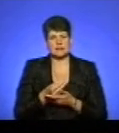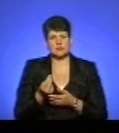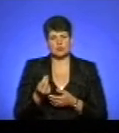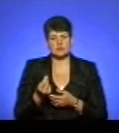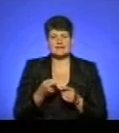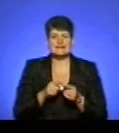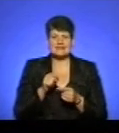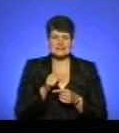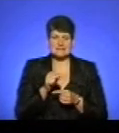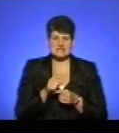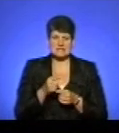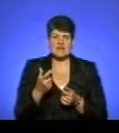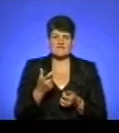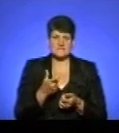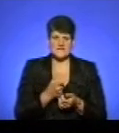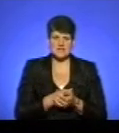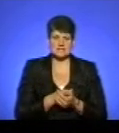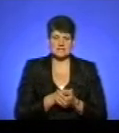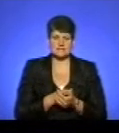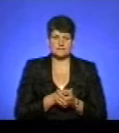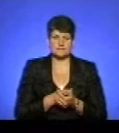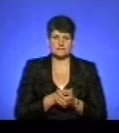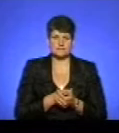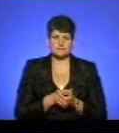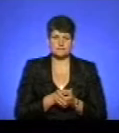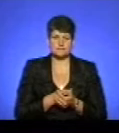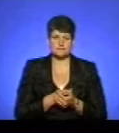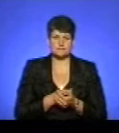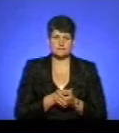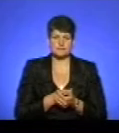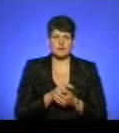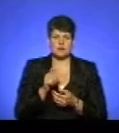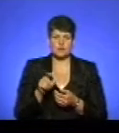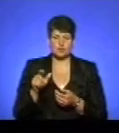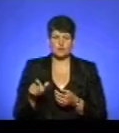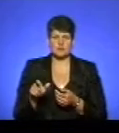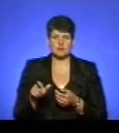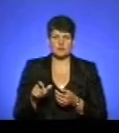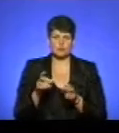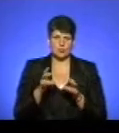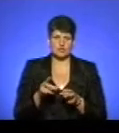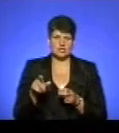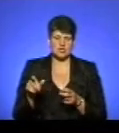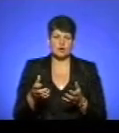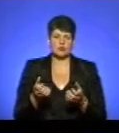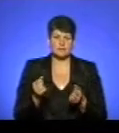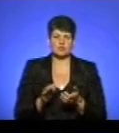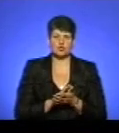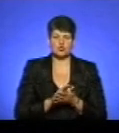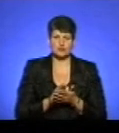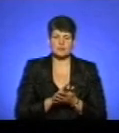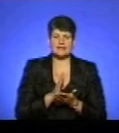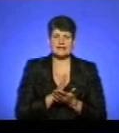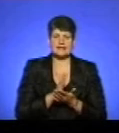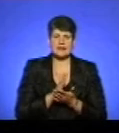Ні, цю вакцину люди постраждалі отримують безкоштовно при її